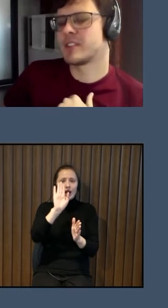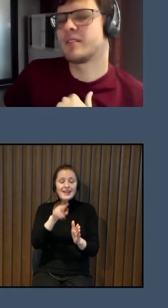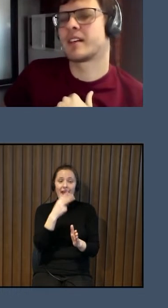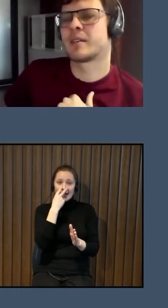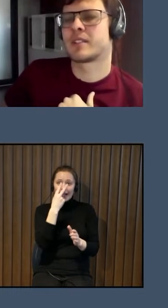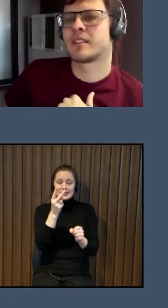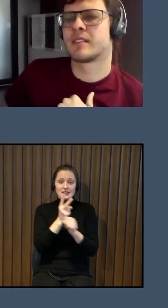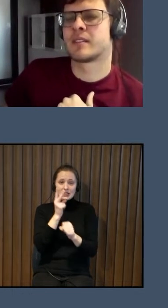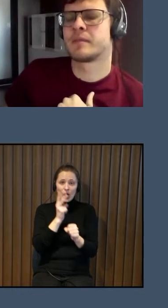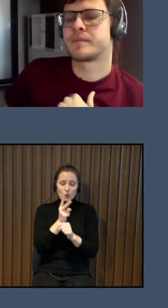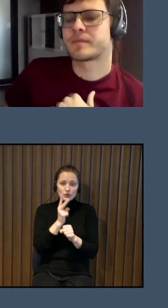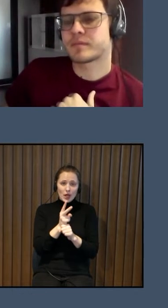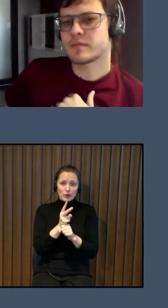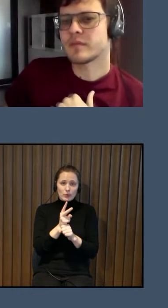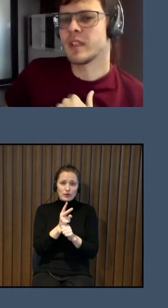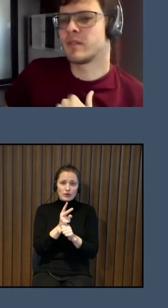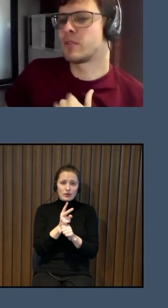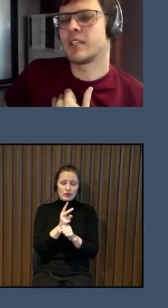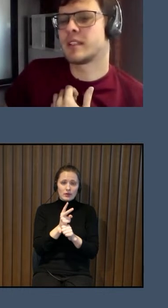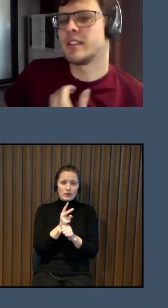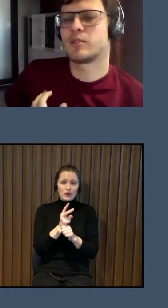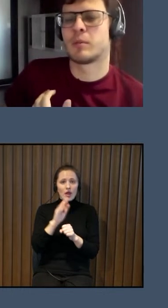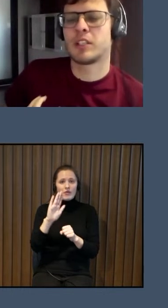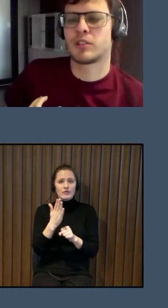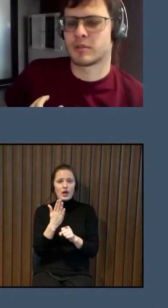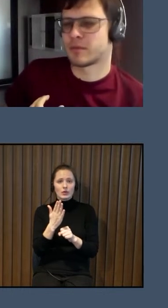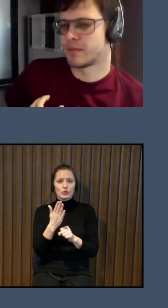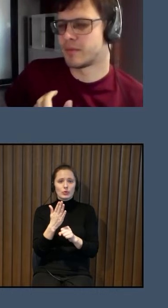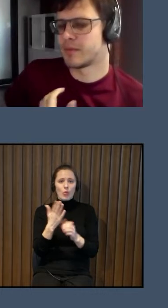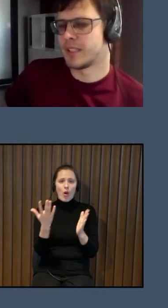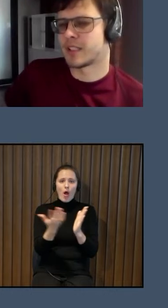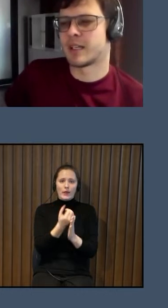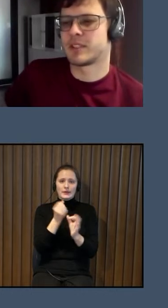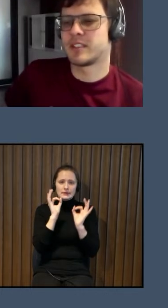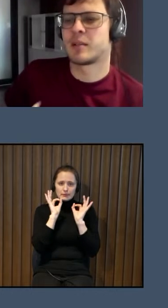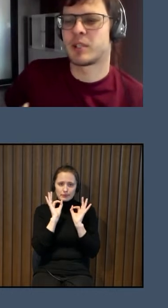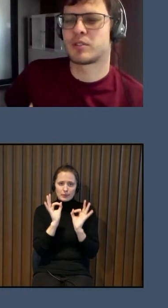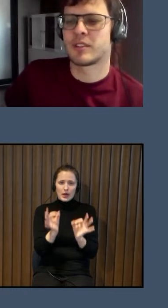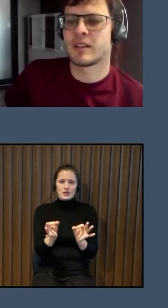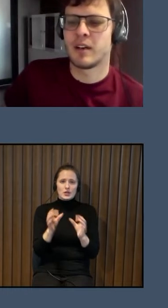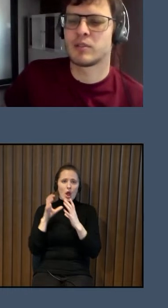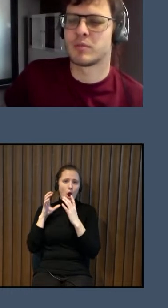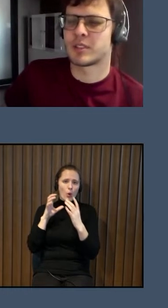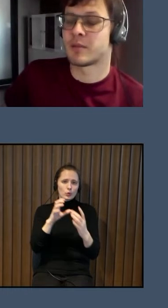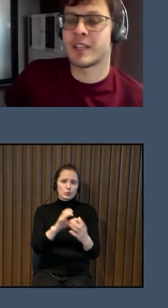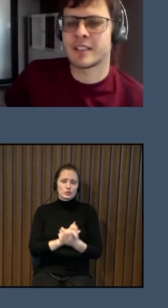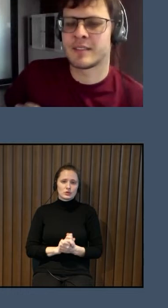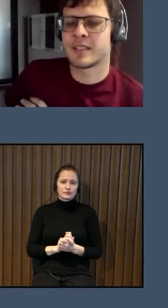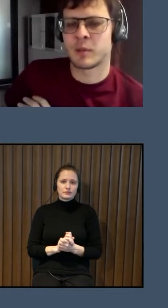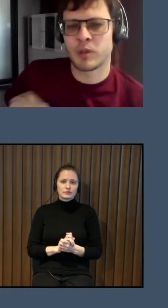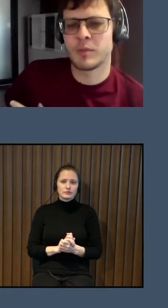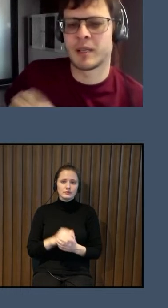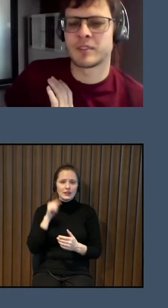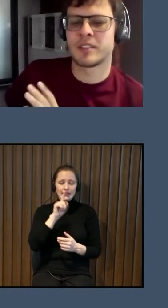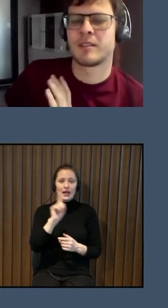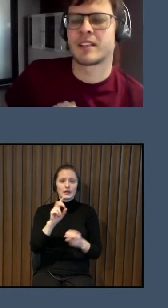traucējumu cilvēkam, vai tu vari īsto maršrutu iekāpt, īstā maršrutāja autobusā. Tā